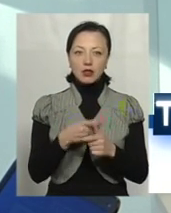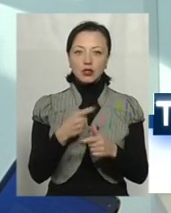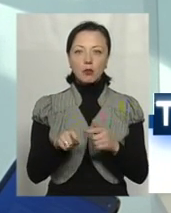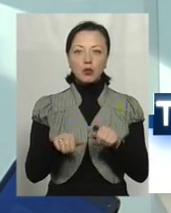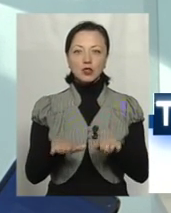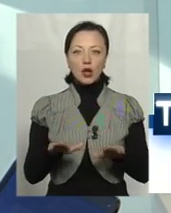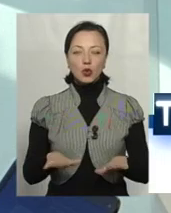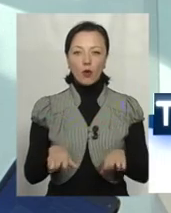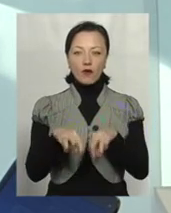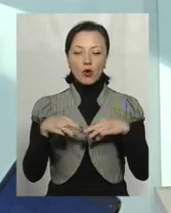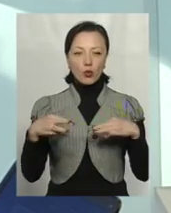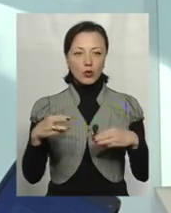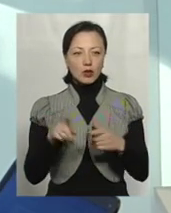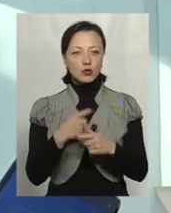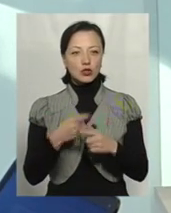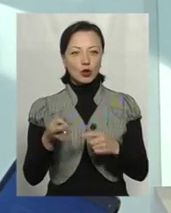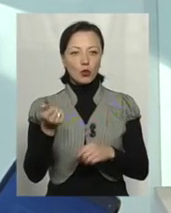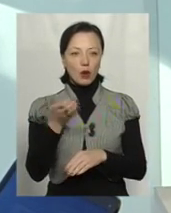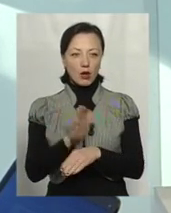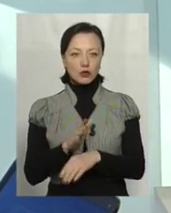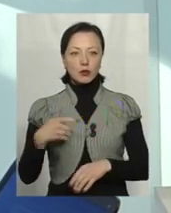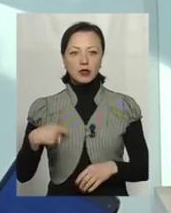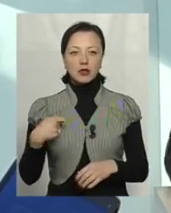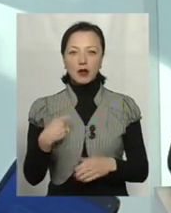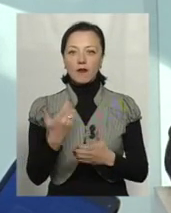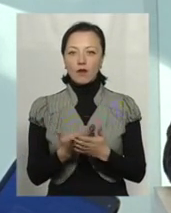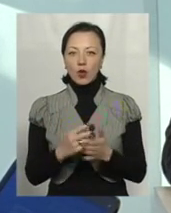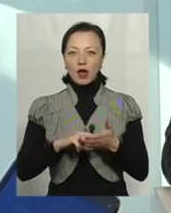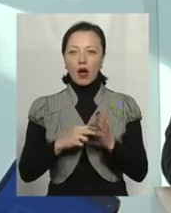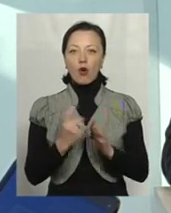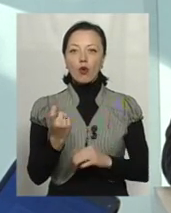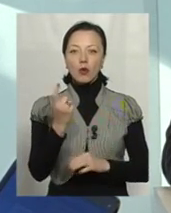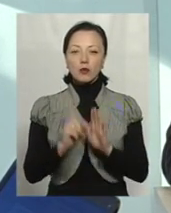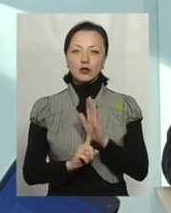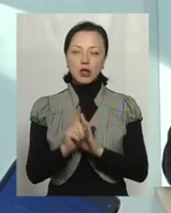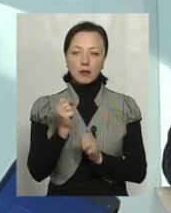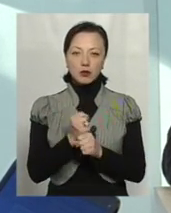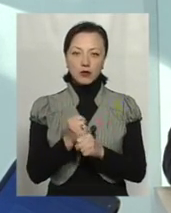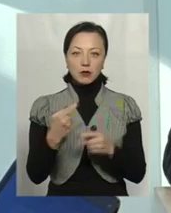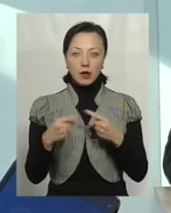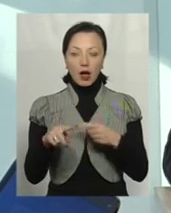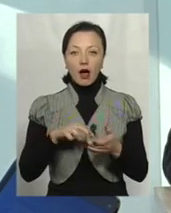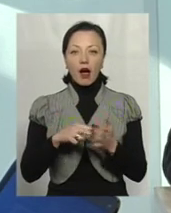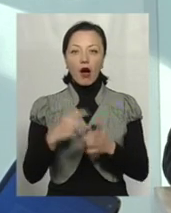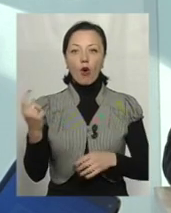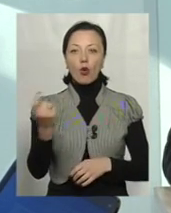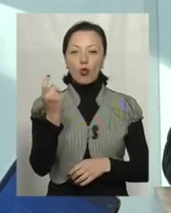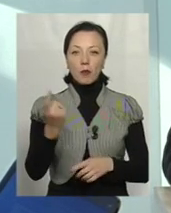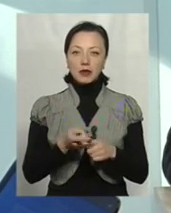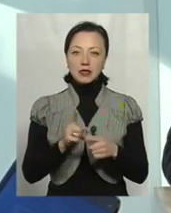уряду, чи указу президента. І от у нас вже економіка запрацювала зовсім по-інакшому. Економіка – це